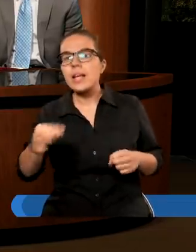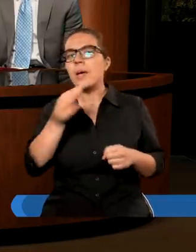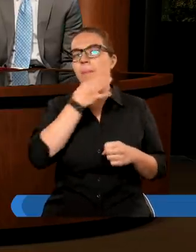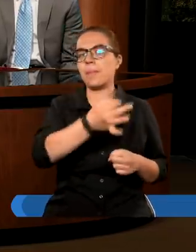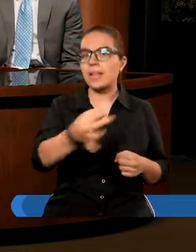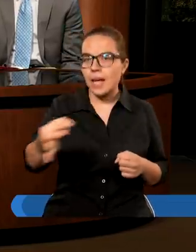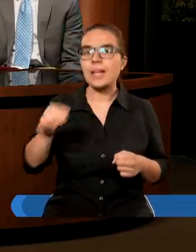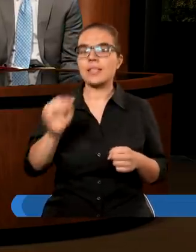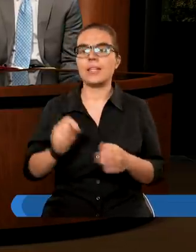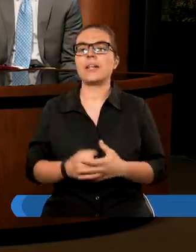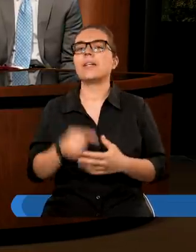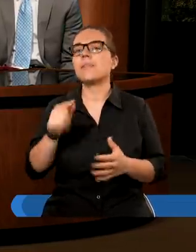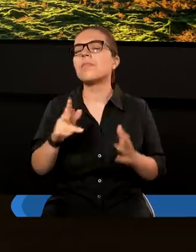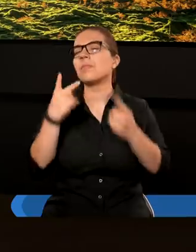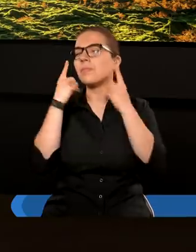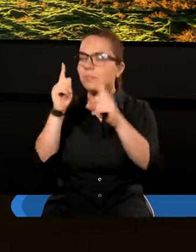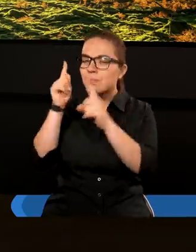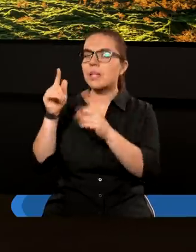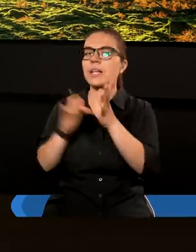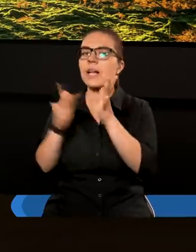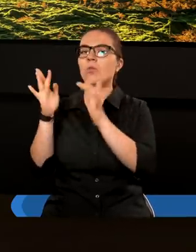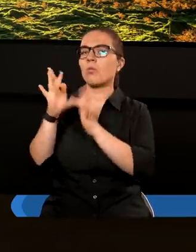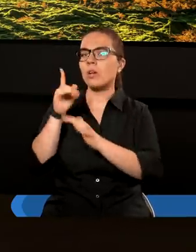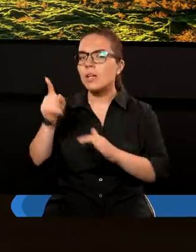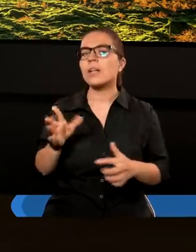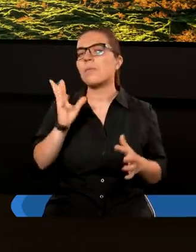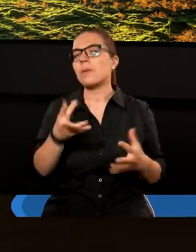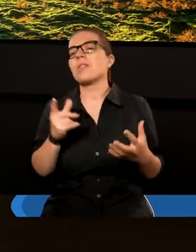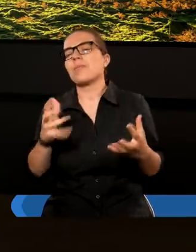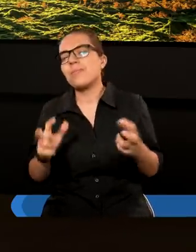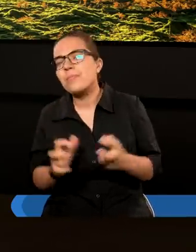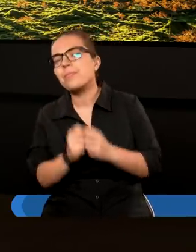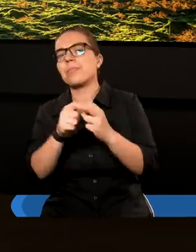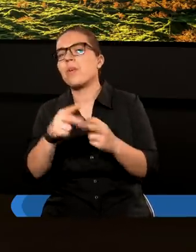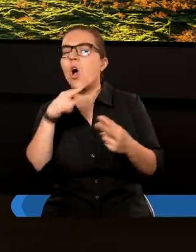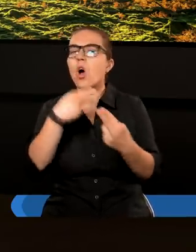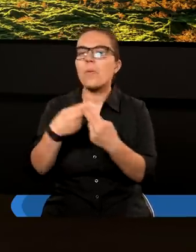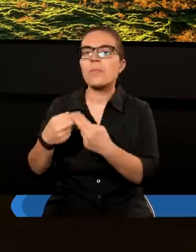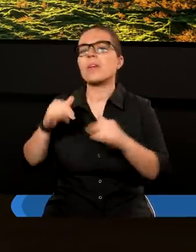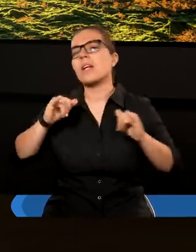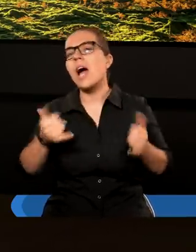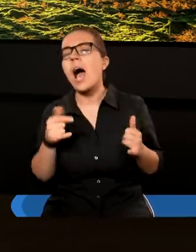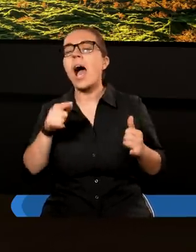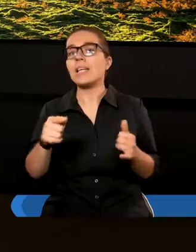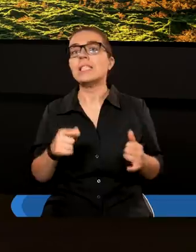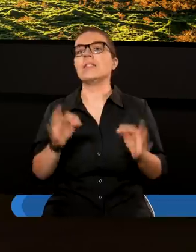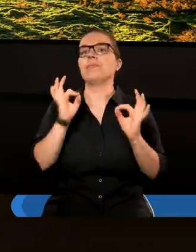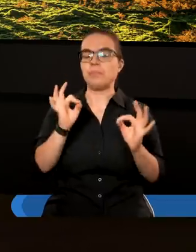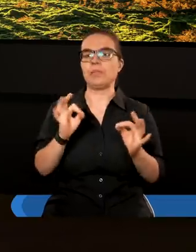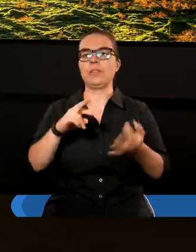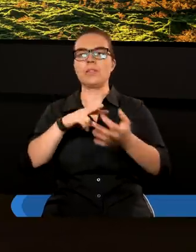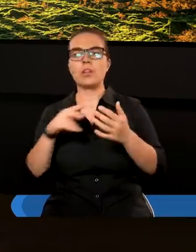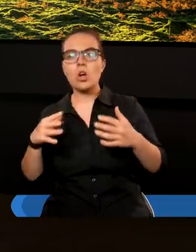tylko i wyłącznie ze słów Chrystusa, ale również będzie próbą znalezienia odpowiedzi, jak przeżyć te wydarzenia,